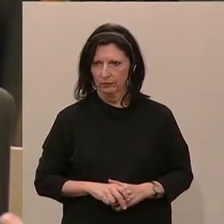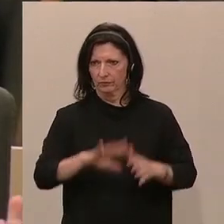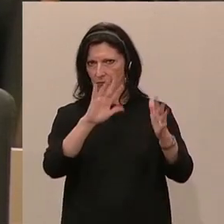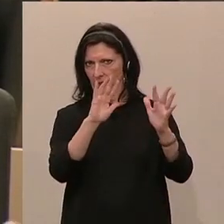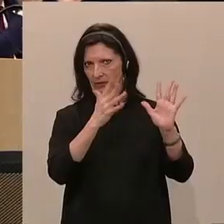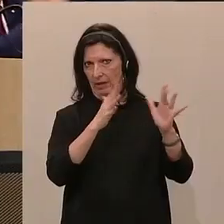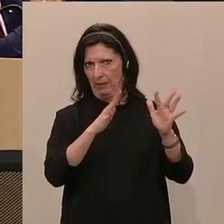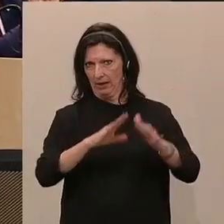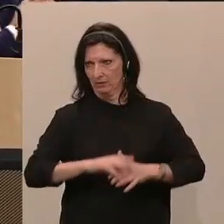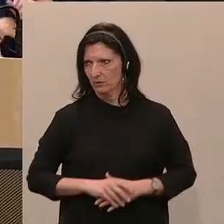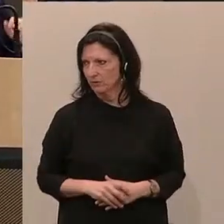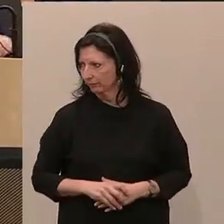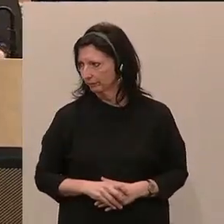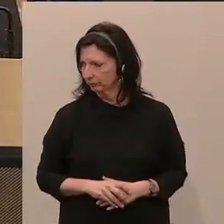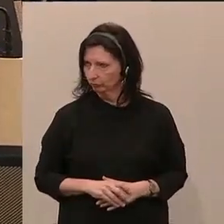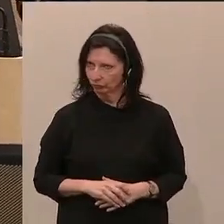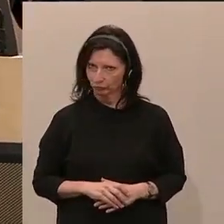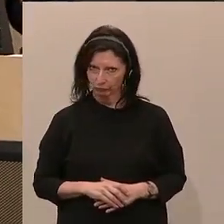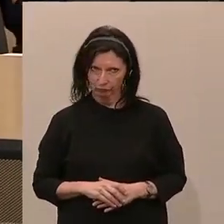So, der Finanzsprecher der FPÖ, Hermann Brückl. ich es nicht.